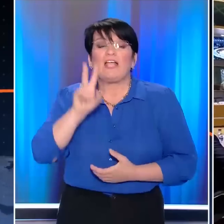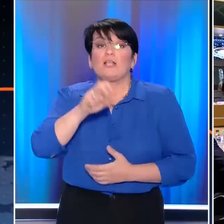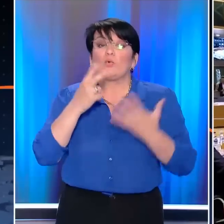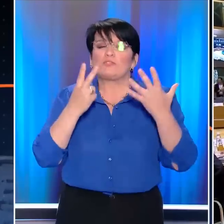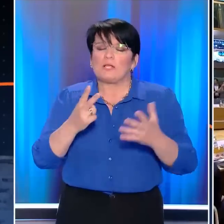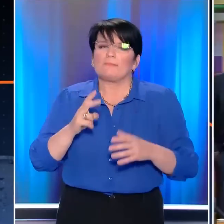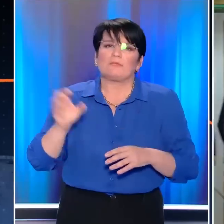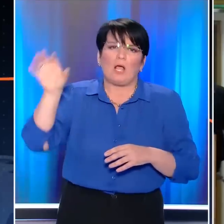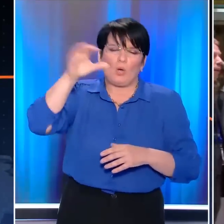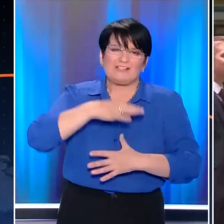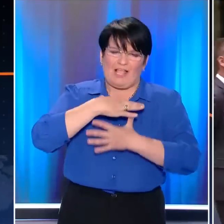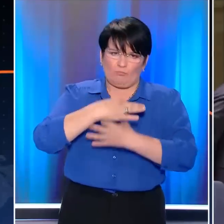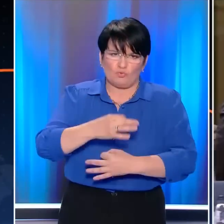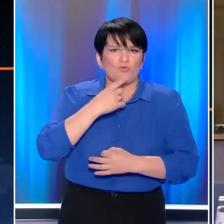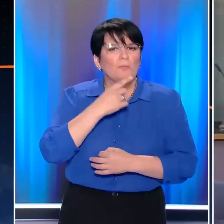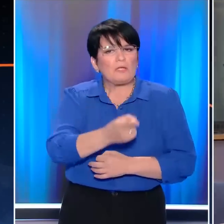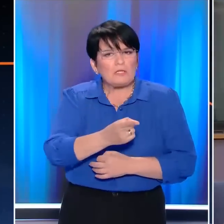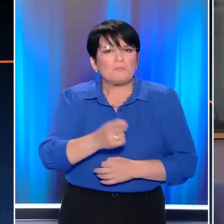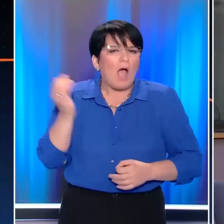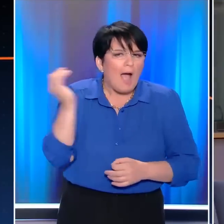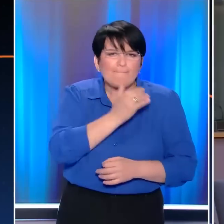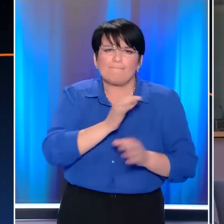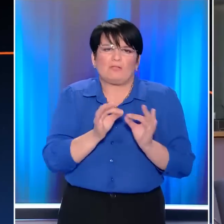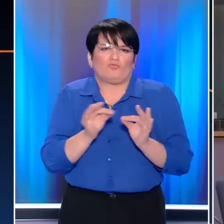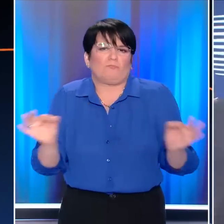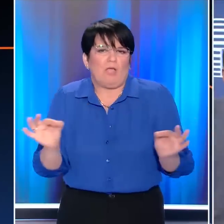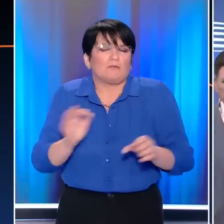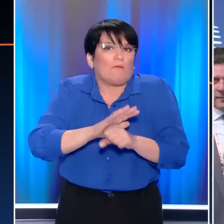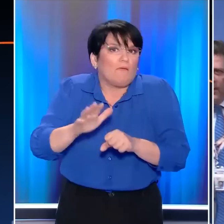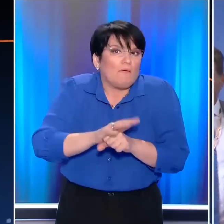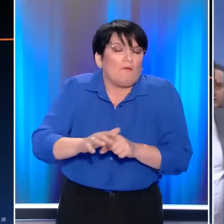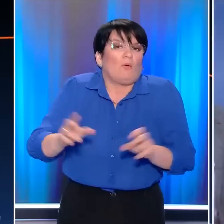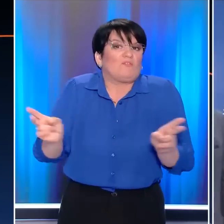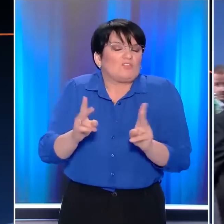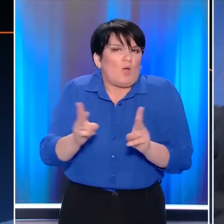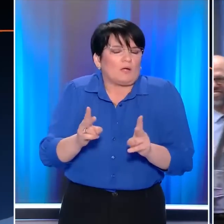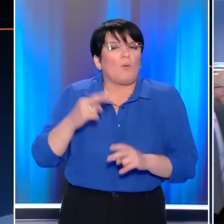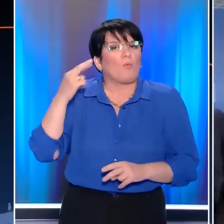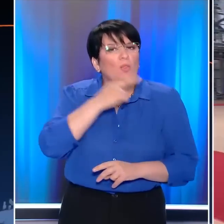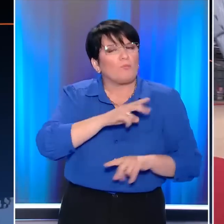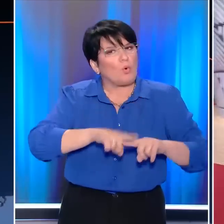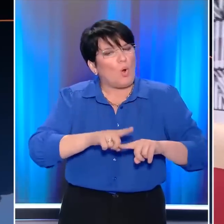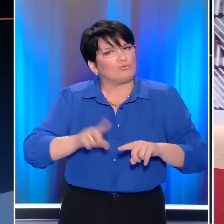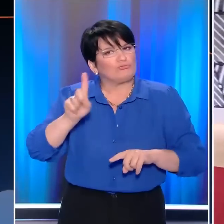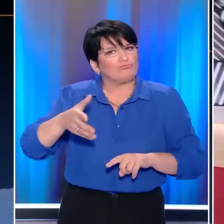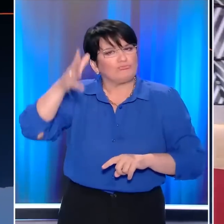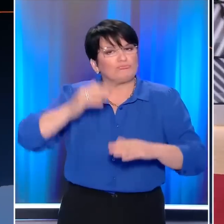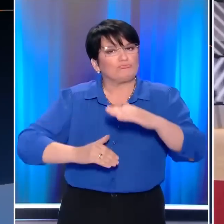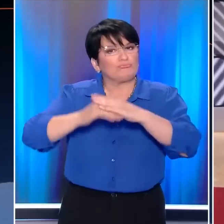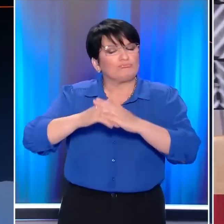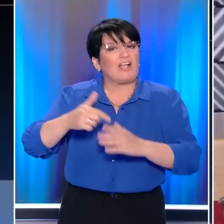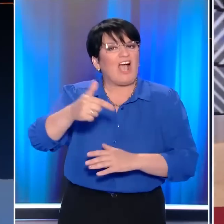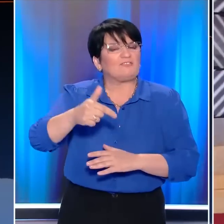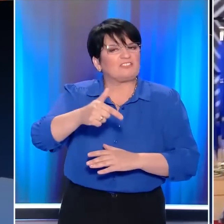επανέλαβαν στη Συνοδοκορυφή στην ανάγκη για λήψη άμεσων μέτρων για τη διασφάλιση της επάρκειας, με τον Πρωθυπουργό Κυριάκο Μητσοτάκη να ζητά εκ νέου πλαφόν στις τιμές του